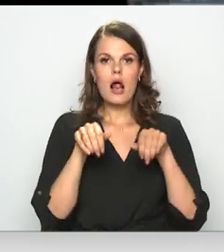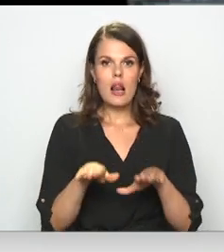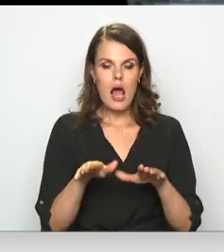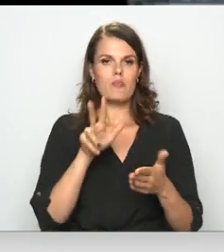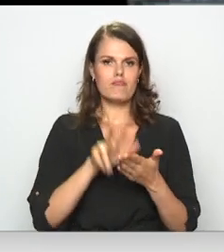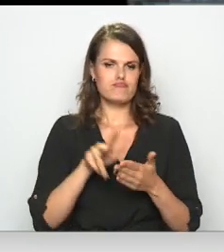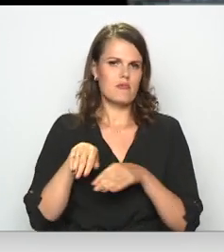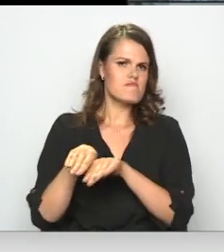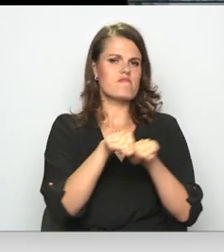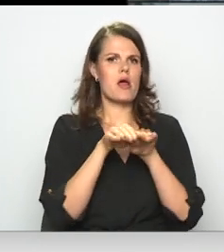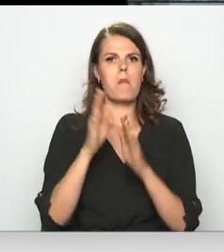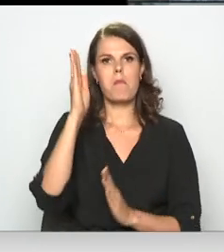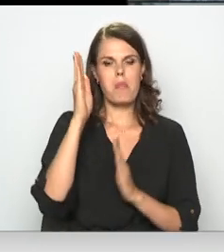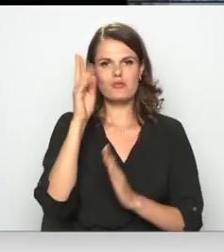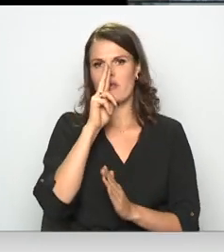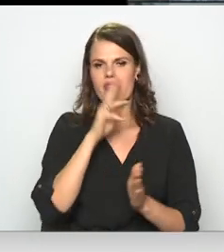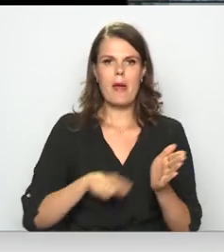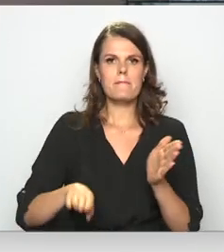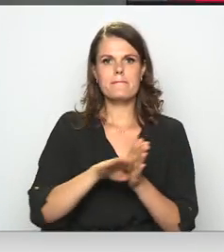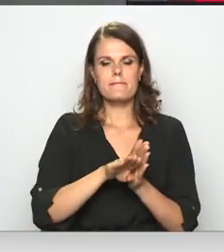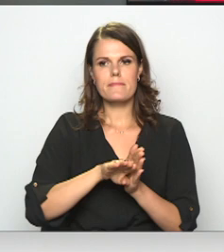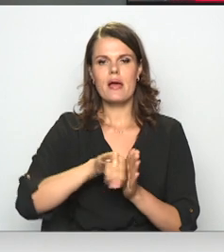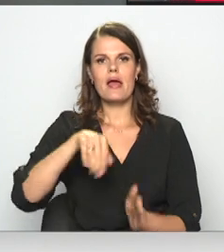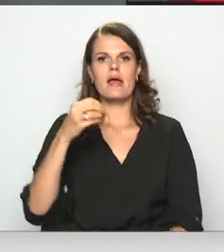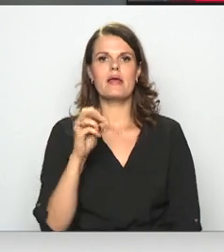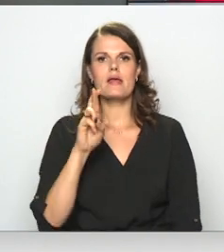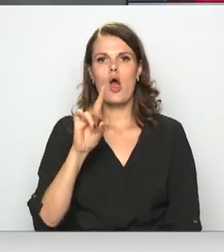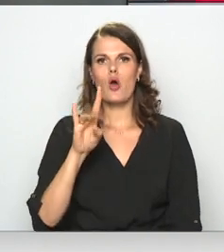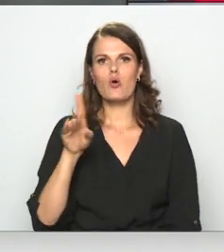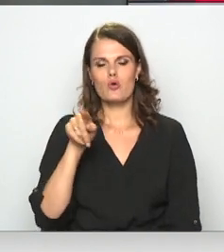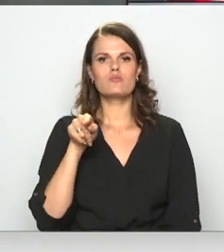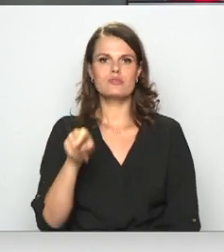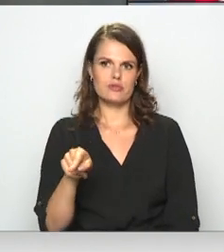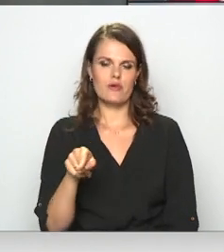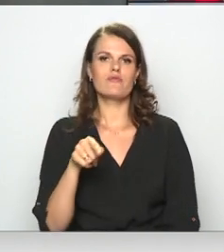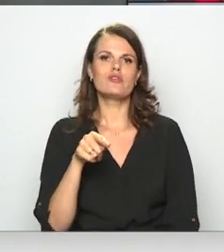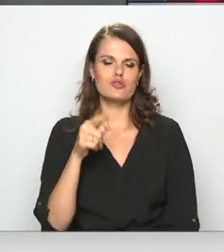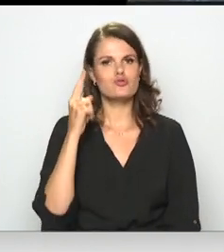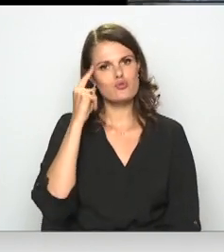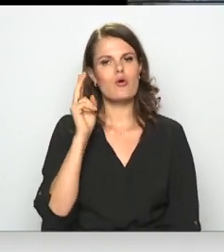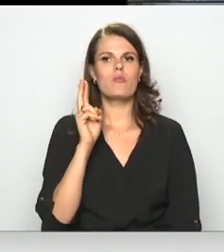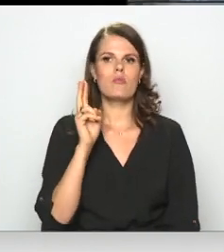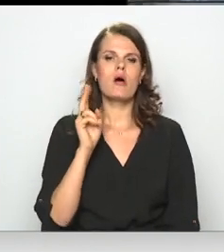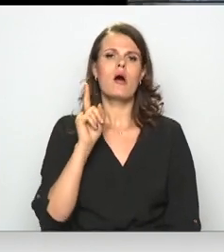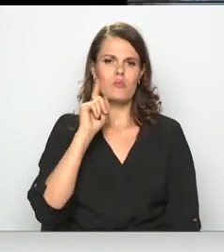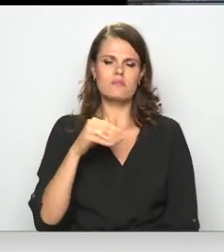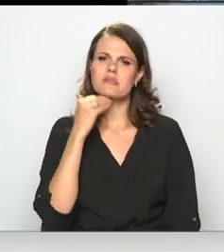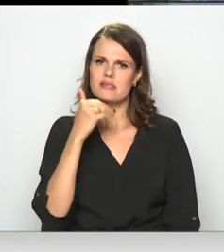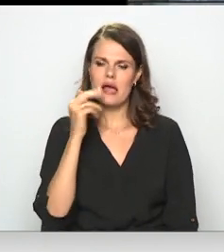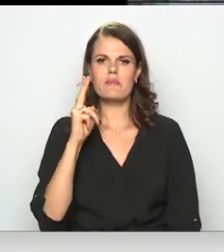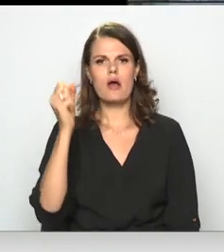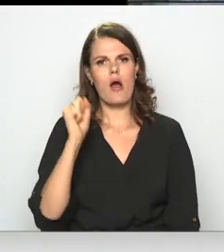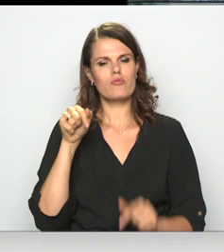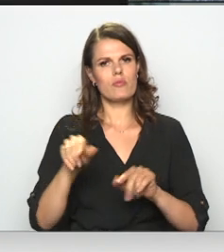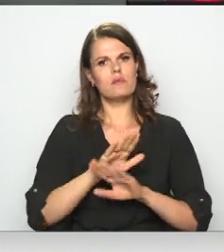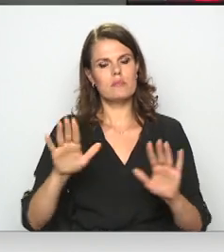pieņemts vienbalsīgi. Balsošanā nepiedalīties Jūrim ķērumam, kurš atbalsta ideju, ka spēļu zālēm novadā nav jābūt, bet uzskat, ka